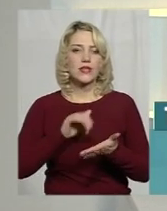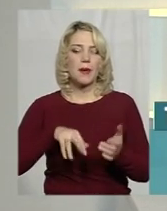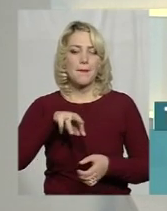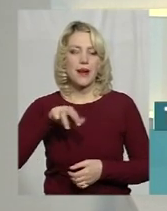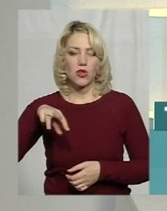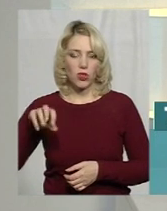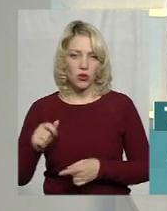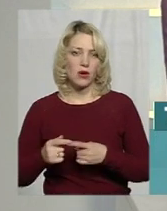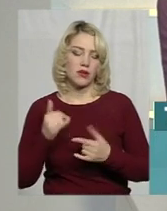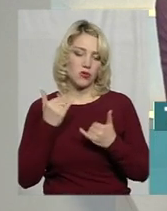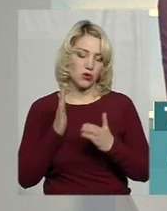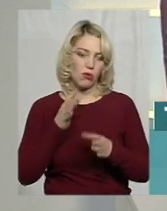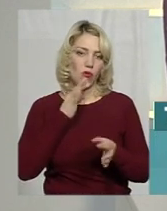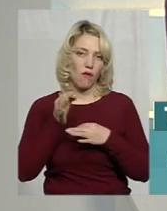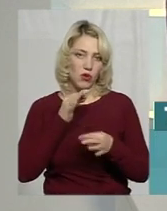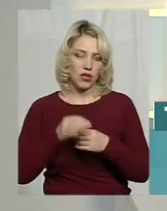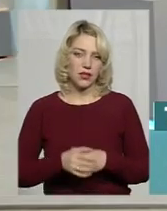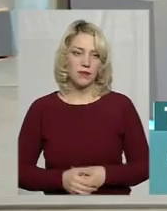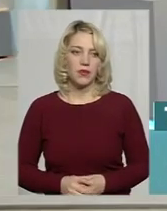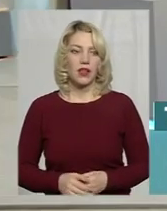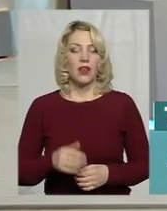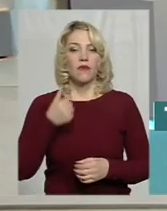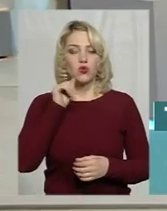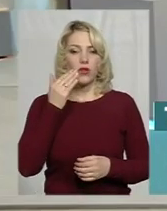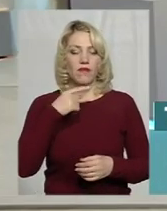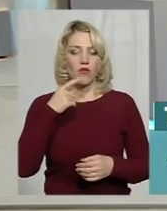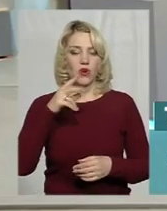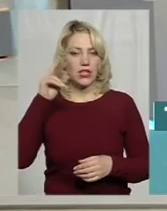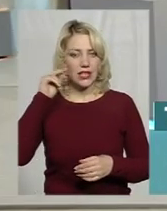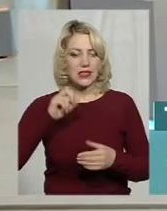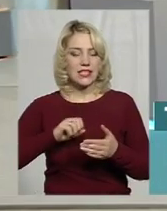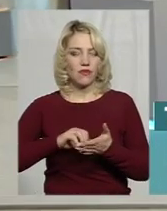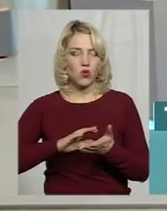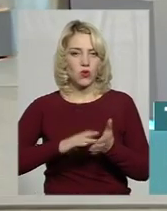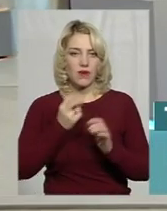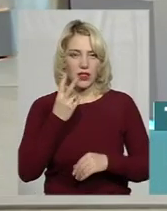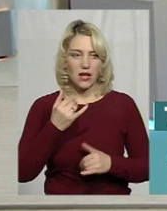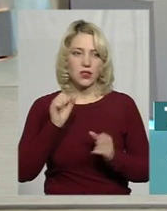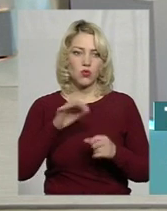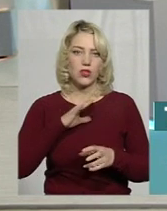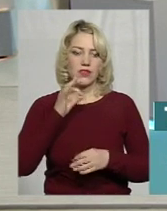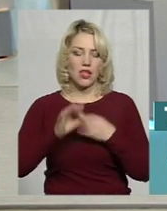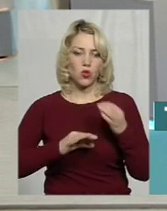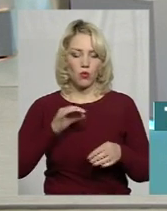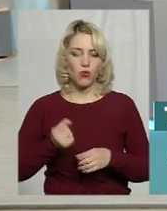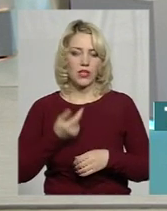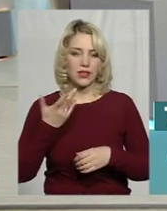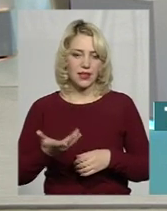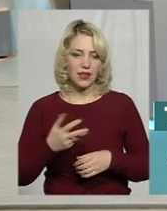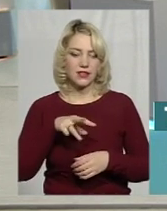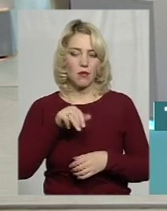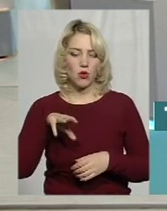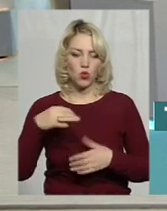тут і тепер. Пане Ігорю, вчора ви називали цифру 12. Можливо, за добу вже кількість розмитнених автівок